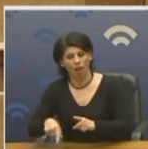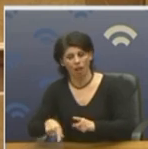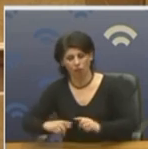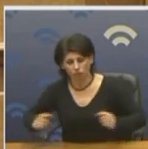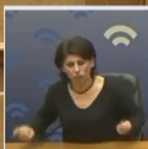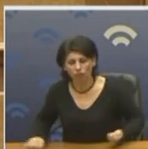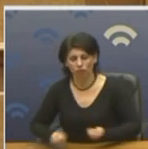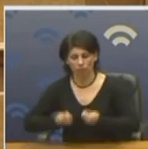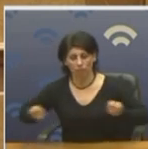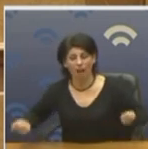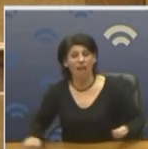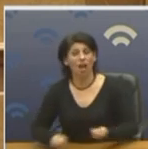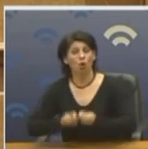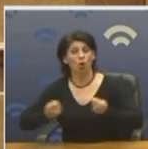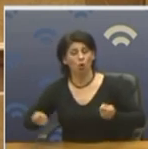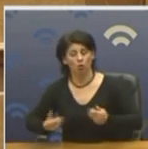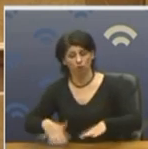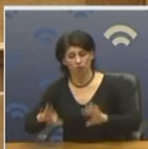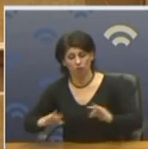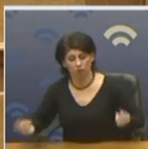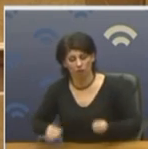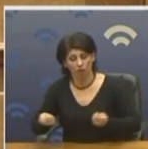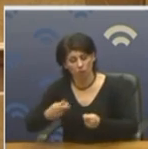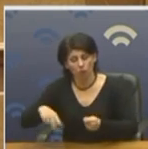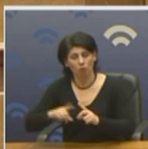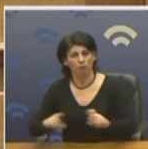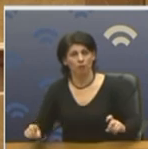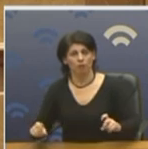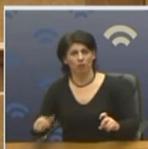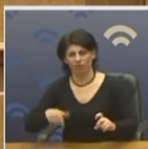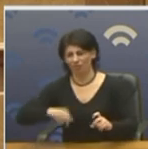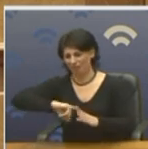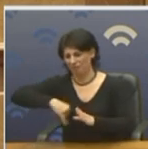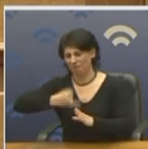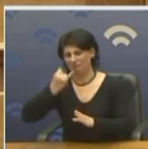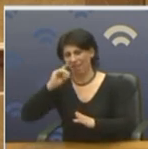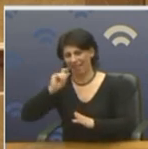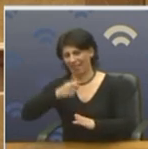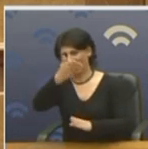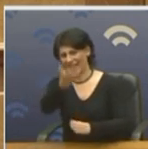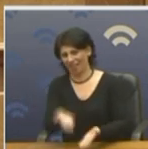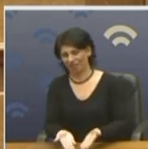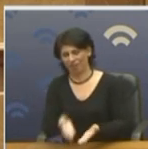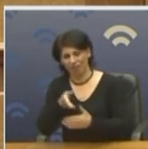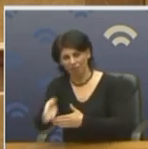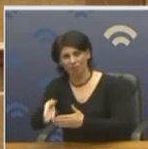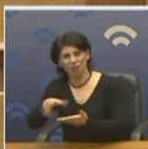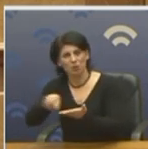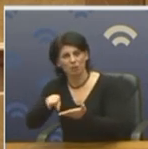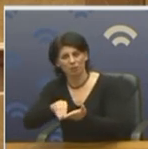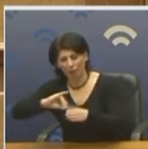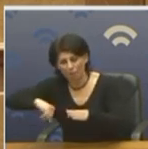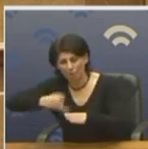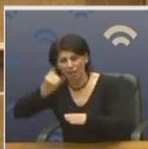του παραγωγού για να παράγει περισσότερα προϊόντα. Τώρα έχουμε μέλη κινέζικο, ρε παιδιά. Τώρα τι συζητάμε. Πάντα σαν σούπερ μάρκετ. Μέλη κινέζικο έχουμε.